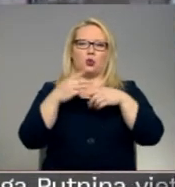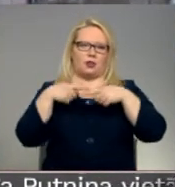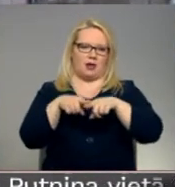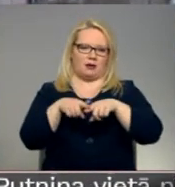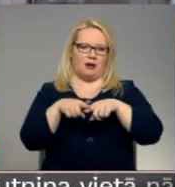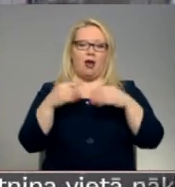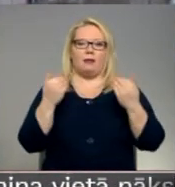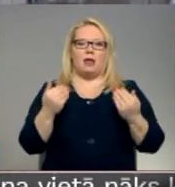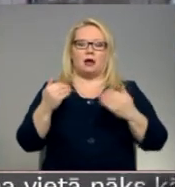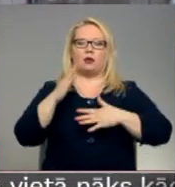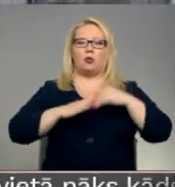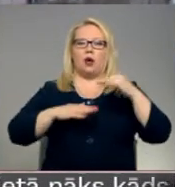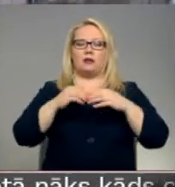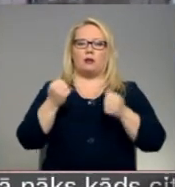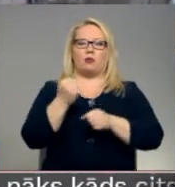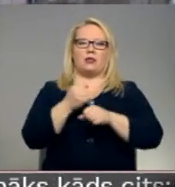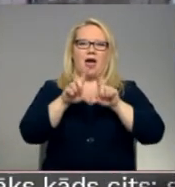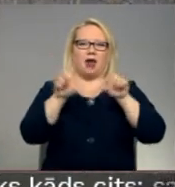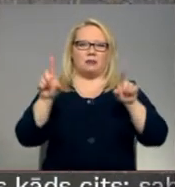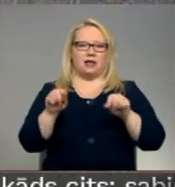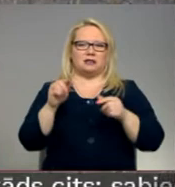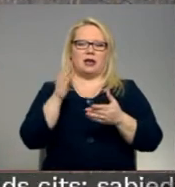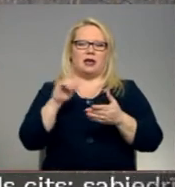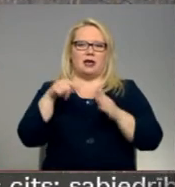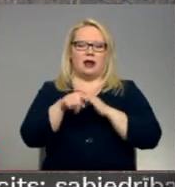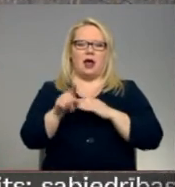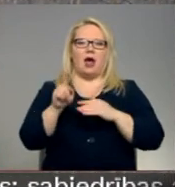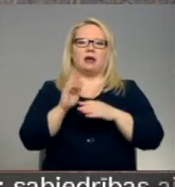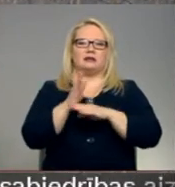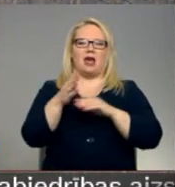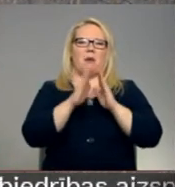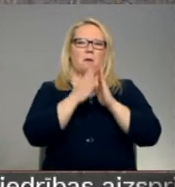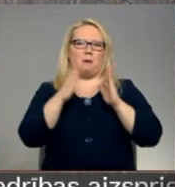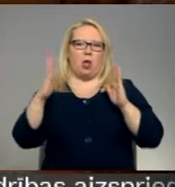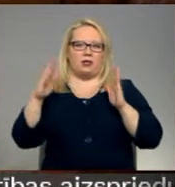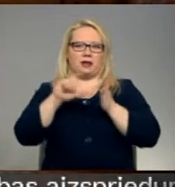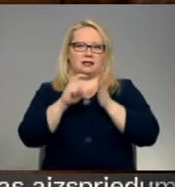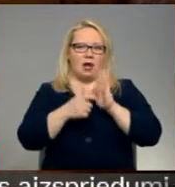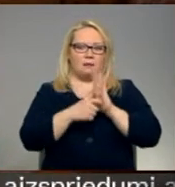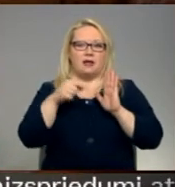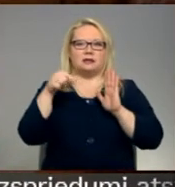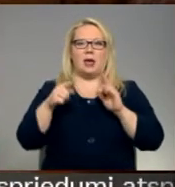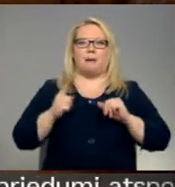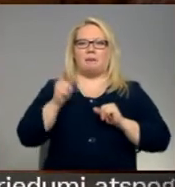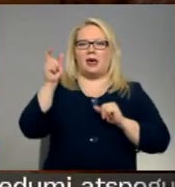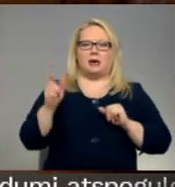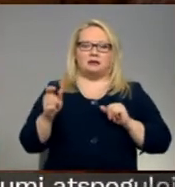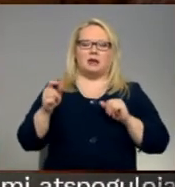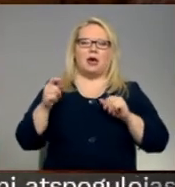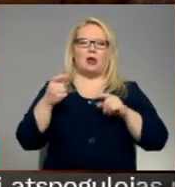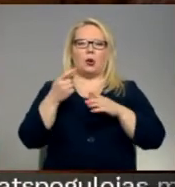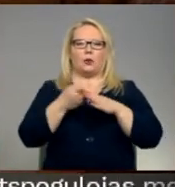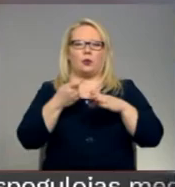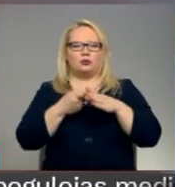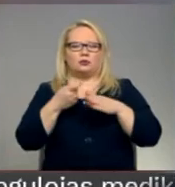Pašlaik rokdarbu darbnīca atrodas kādreizējās Šuškovas ciema bibliotēkas telpās. Šeit meistare vījot un krustojot